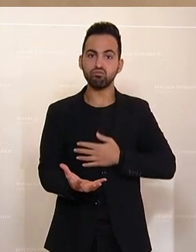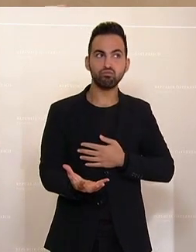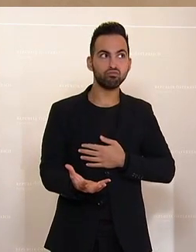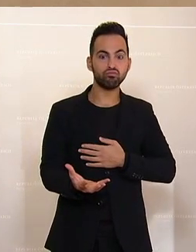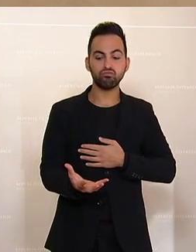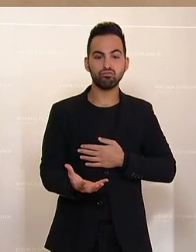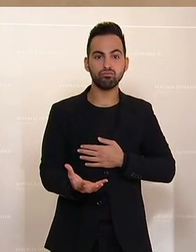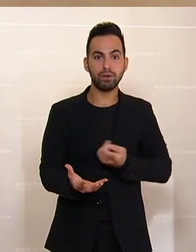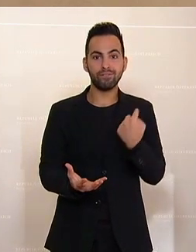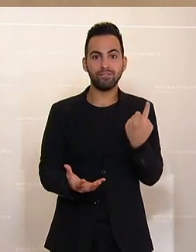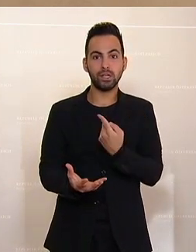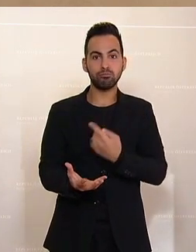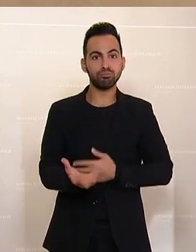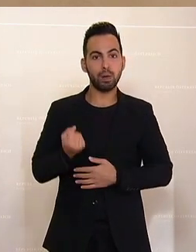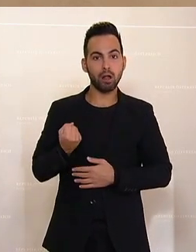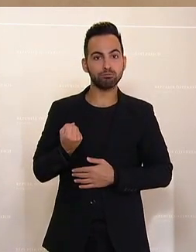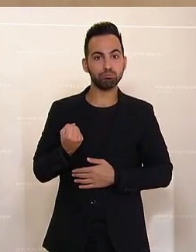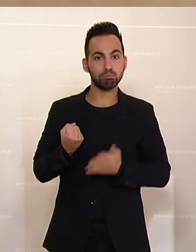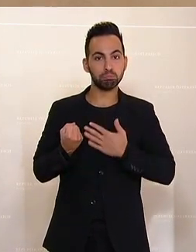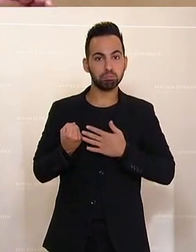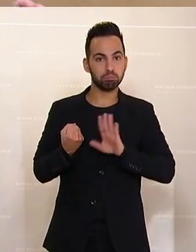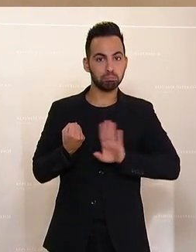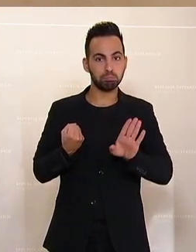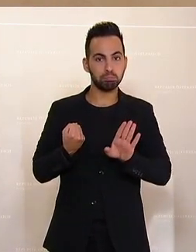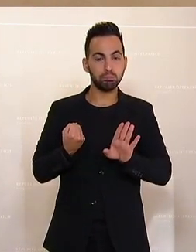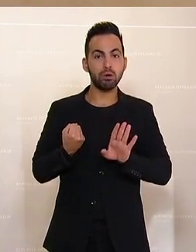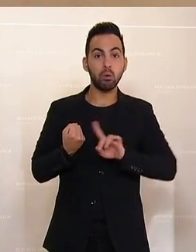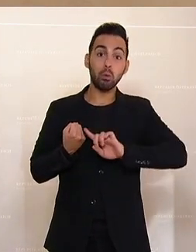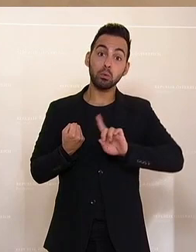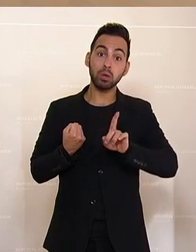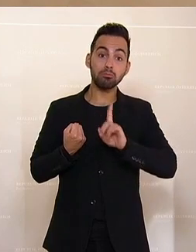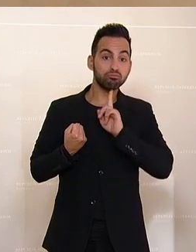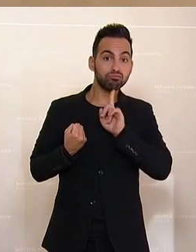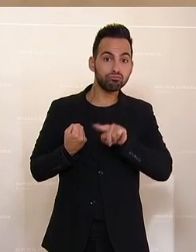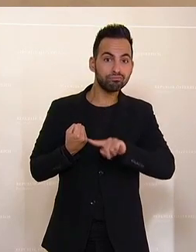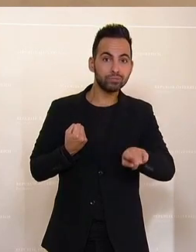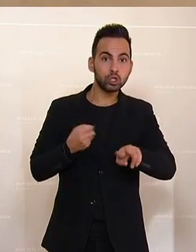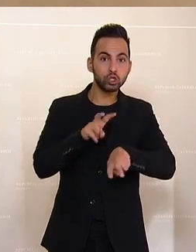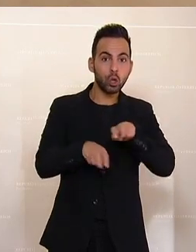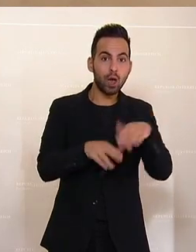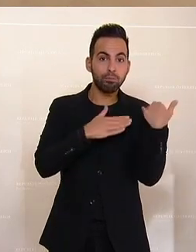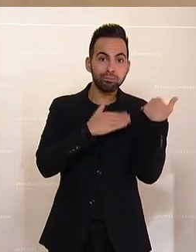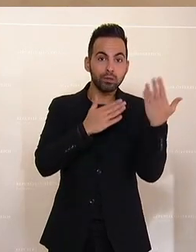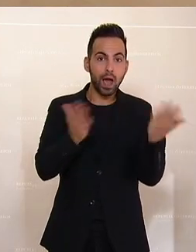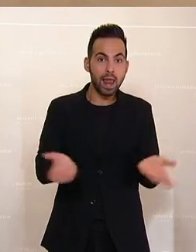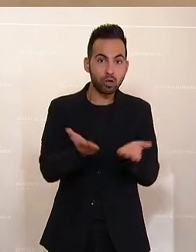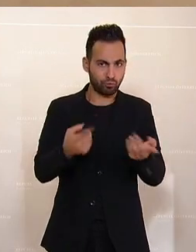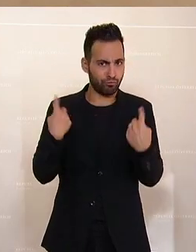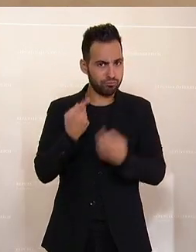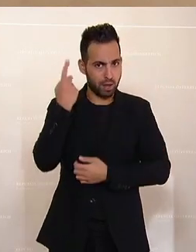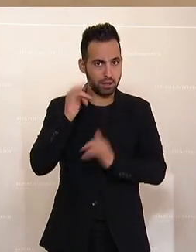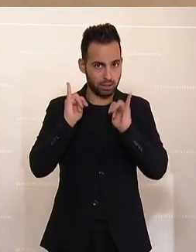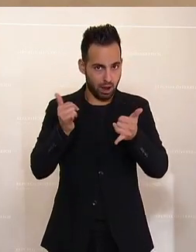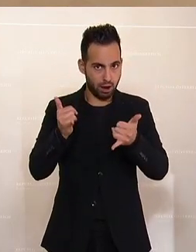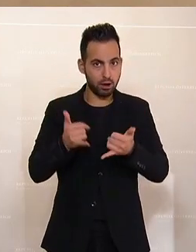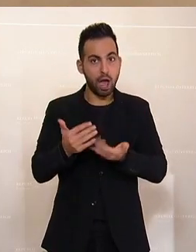das nehmen wir ein, nur für uns. Auf der anderen Seite werden aber Steuererleichterungen, für die wir grundsätzlich sind, was die